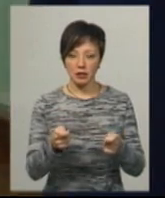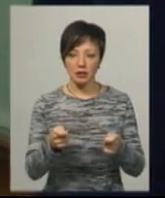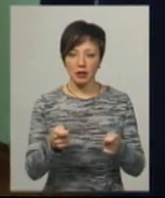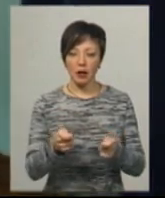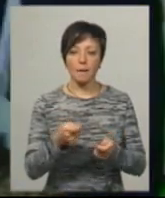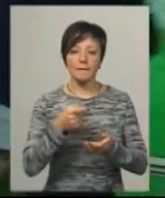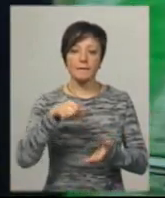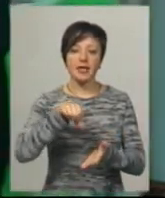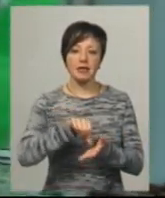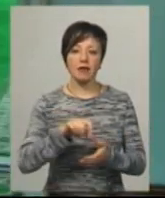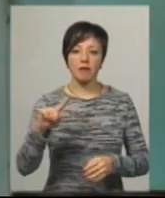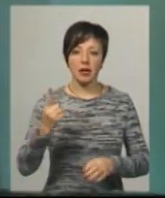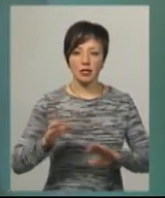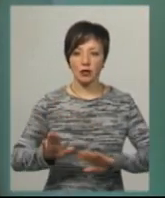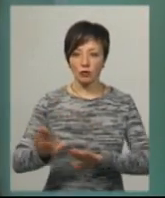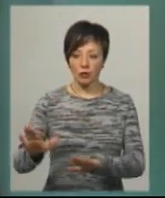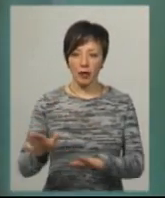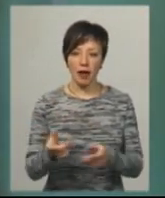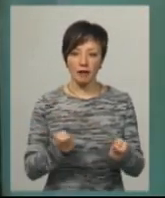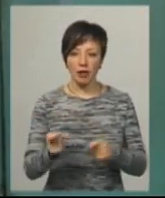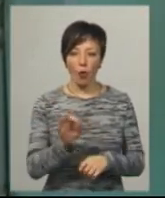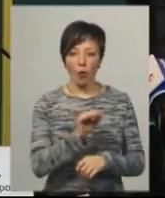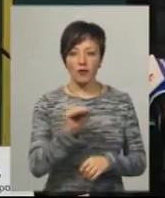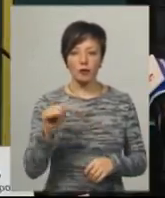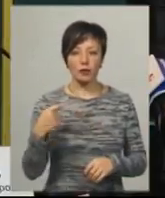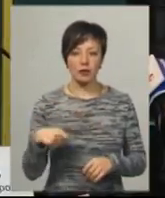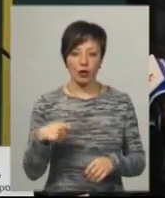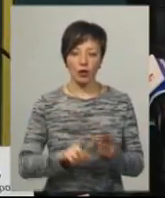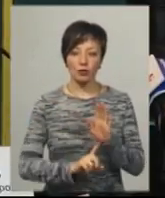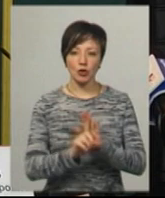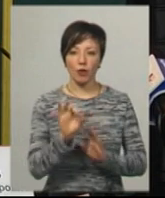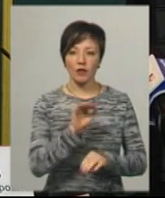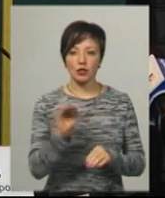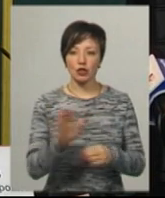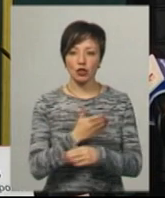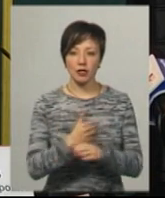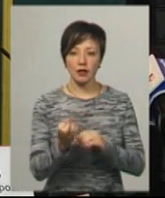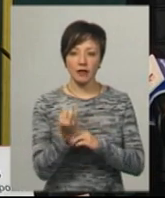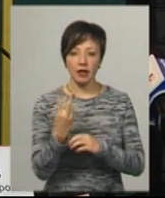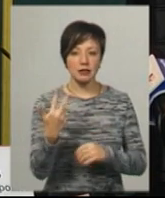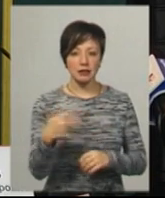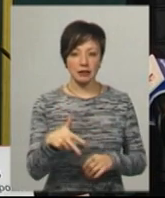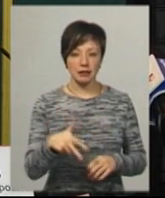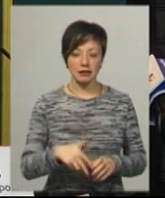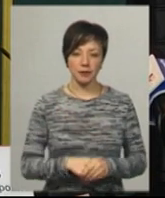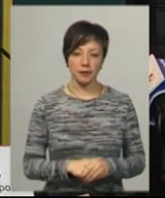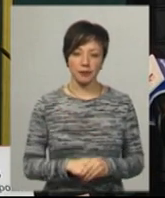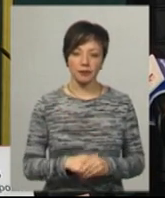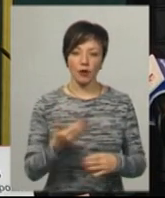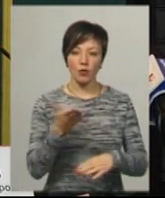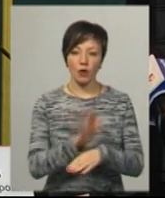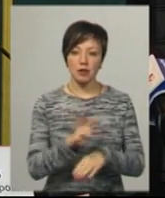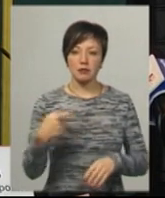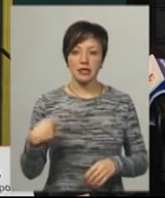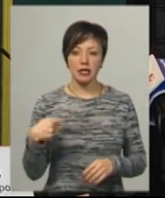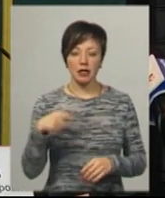Габінета представляв перший заступник керівника Офісу президента Сергій Трофімов. Розпочалась офіційна частина о 12.30. Указ президента